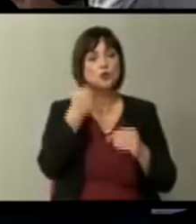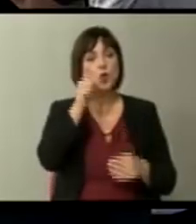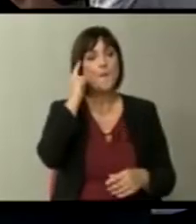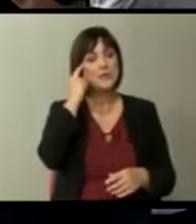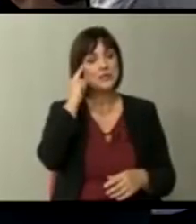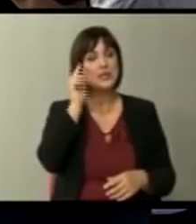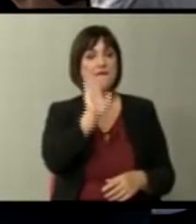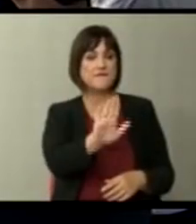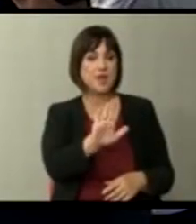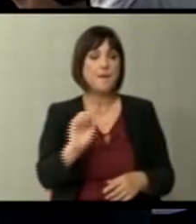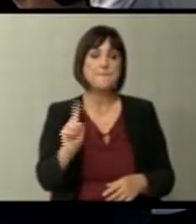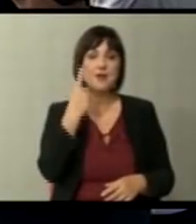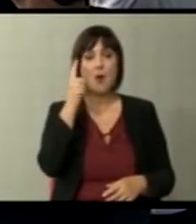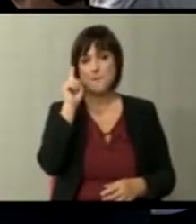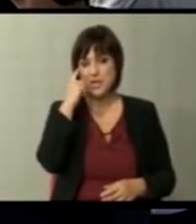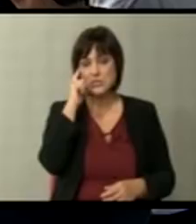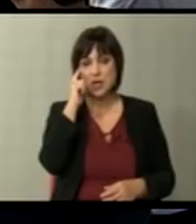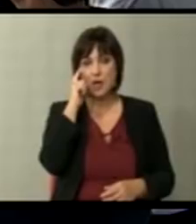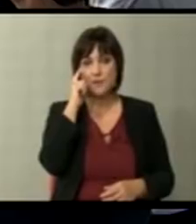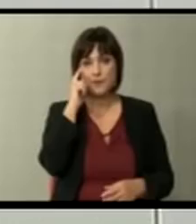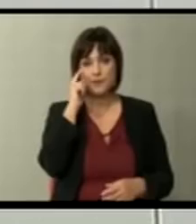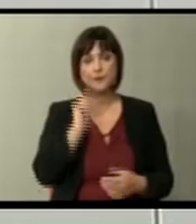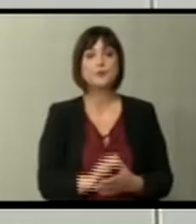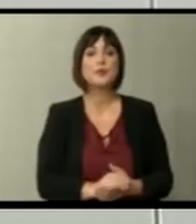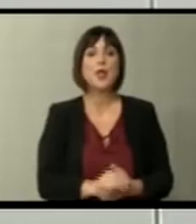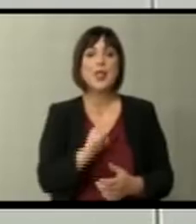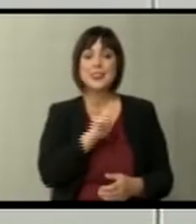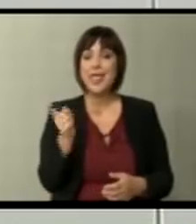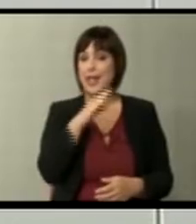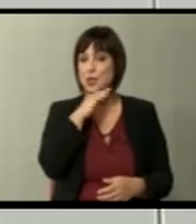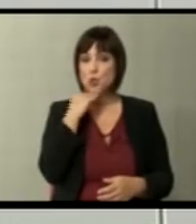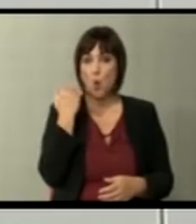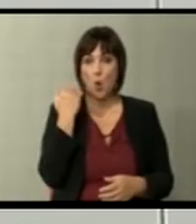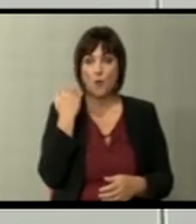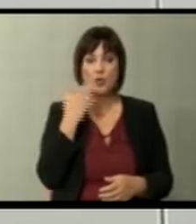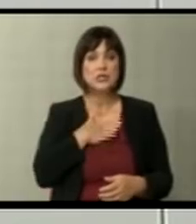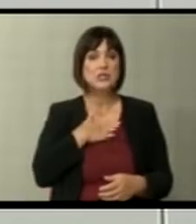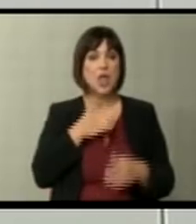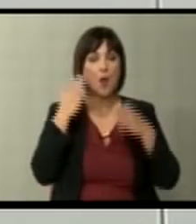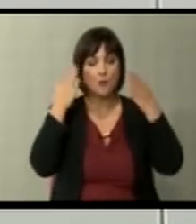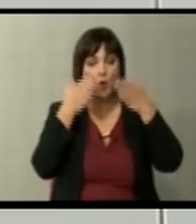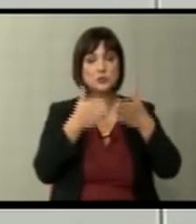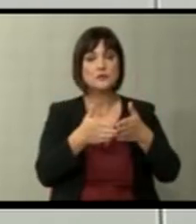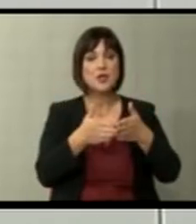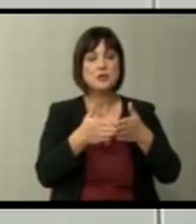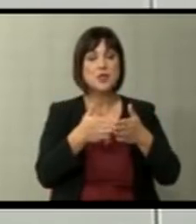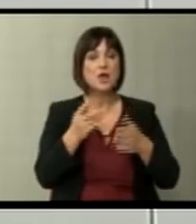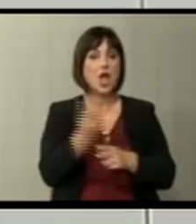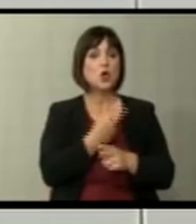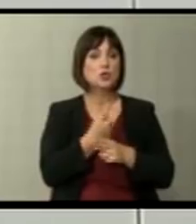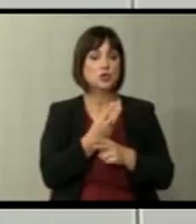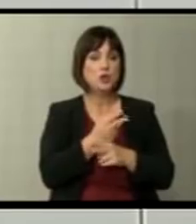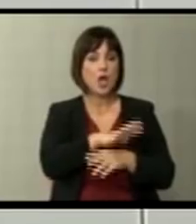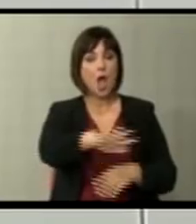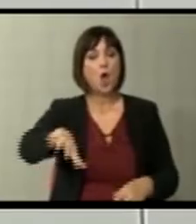Најпрви мислам дека недоволно ние посветивме како држава,